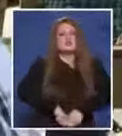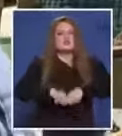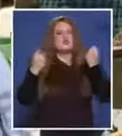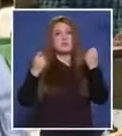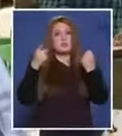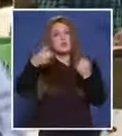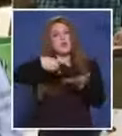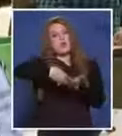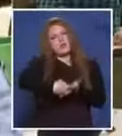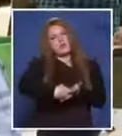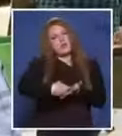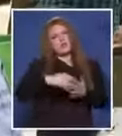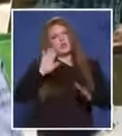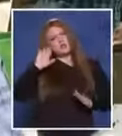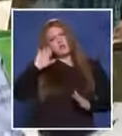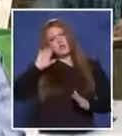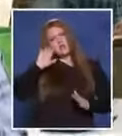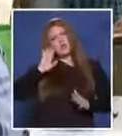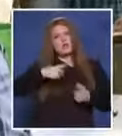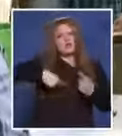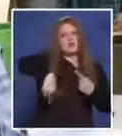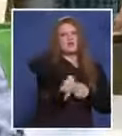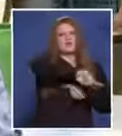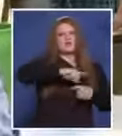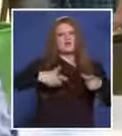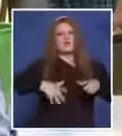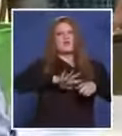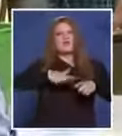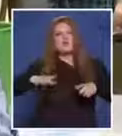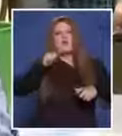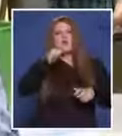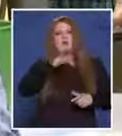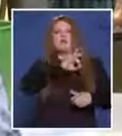с гълчинка крът, една с вода.